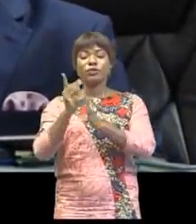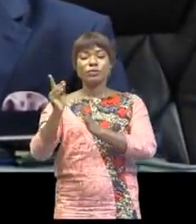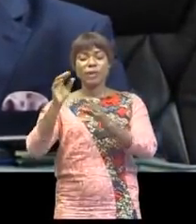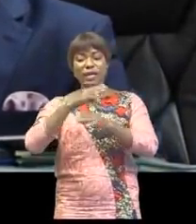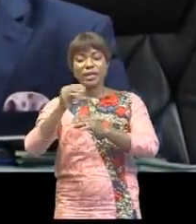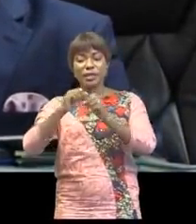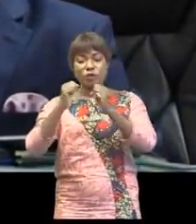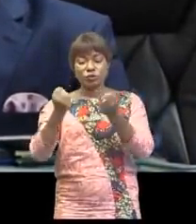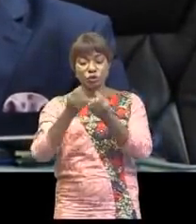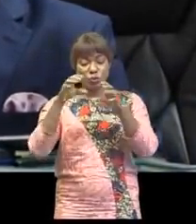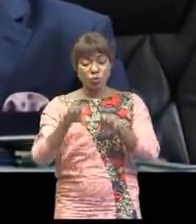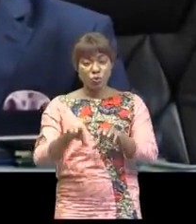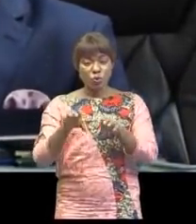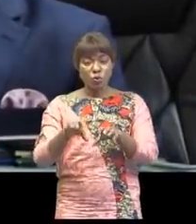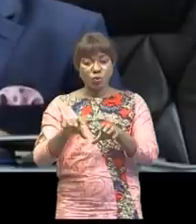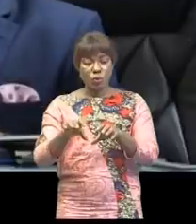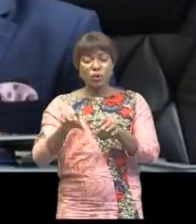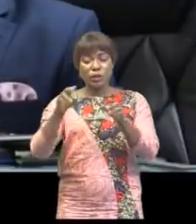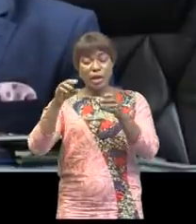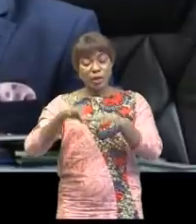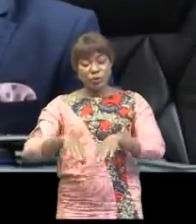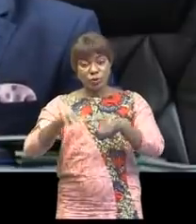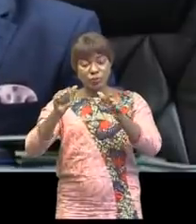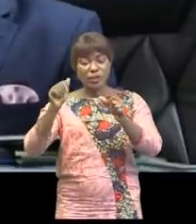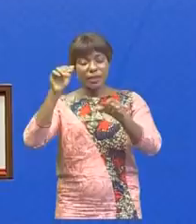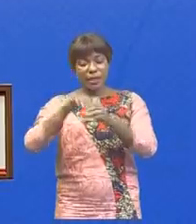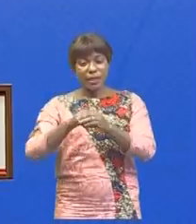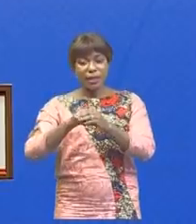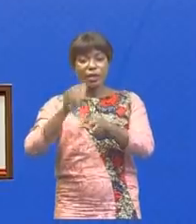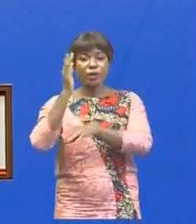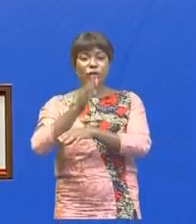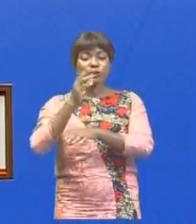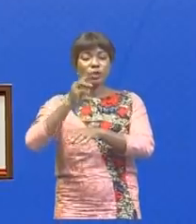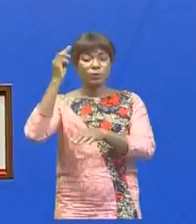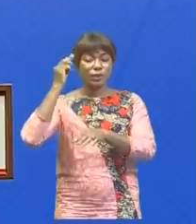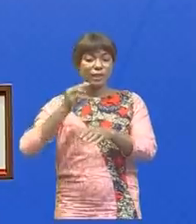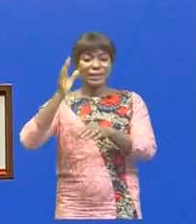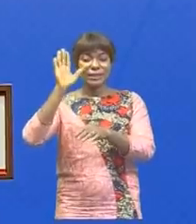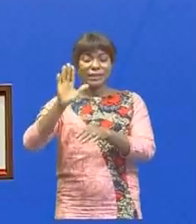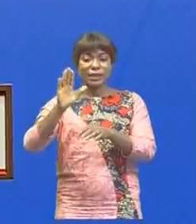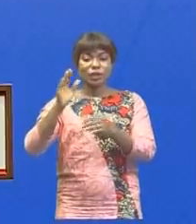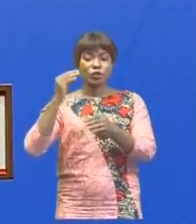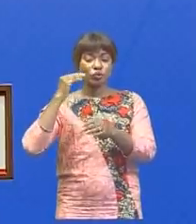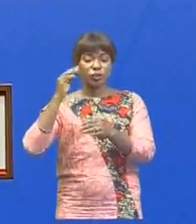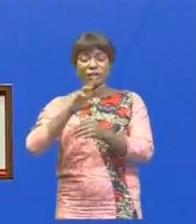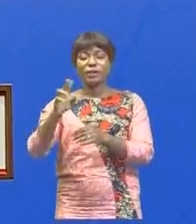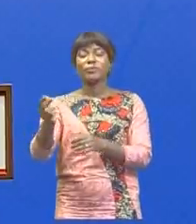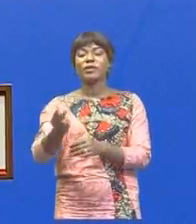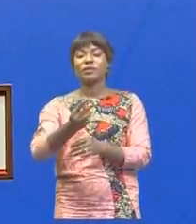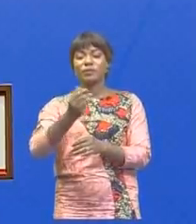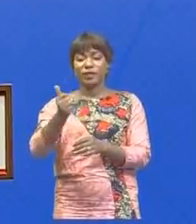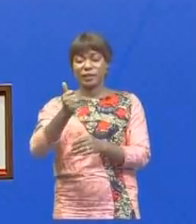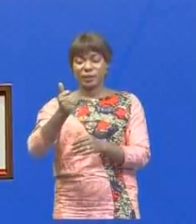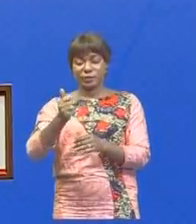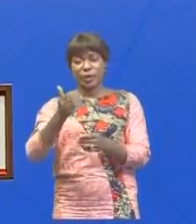'entrepreneuriat du Congo, PRONADEC, adopté en Conseil de ministre le 5 juin 2021. En